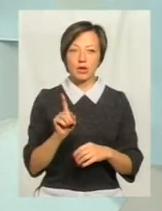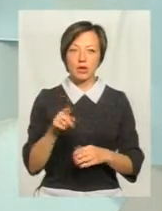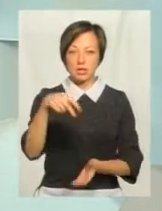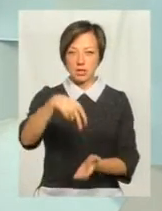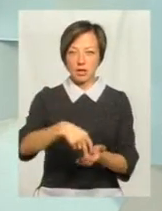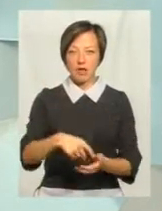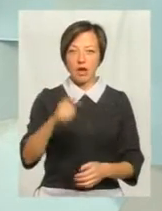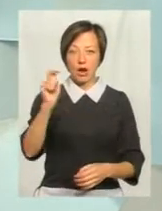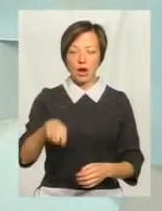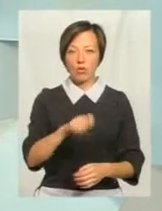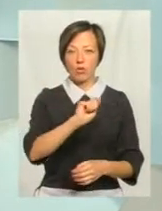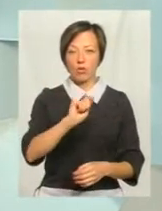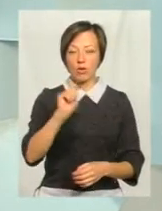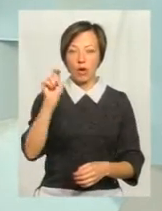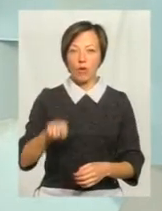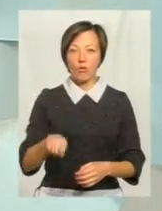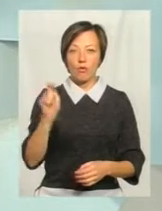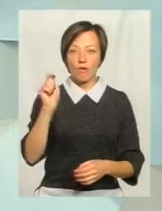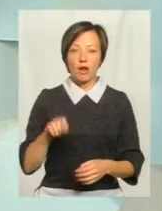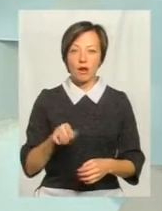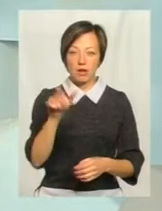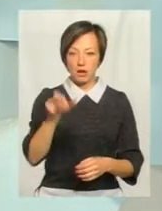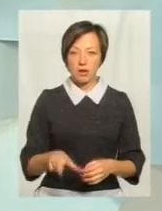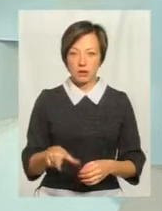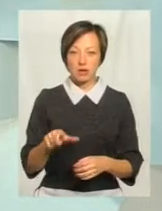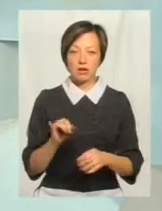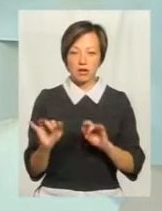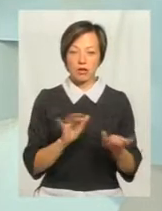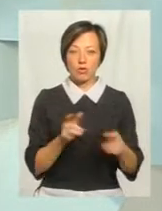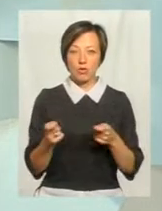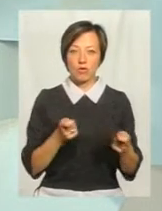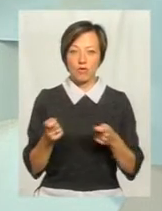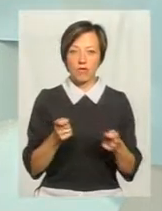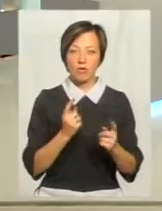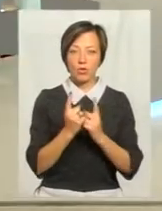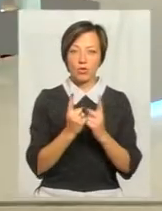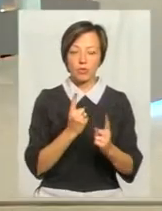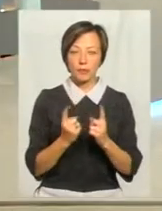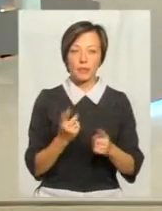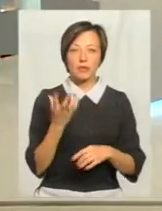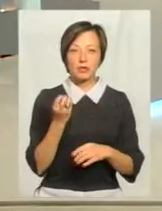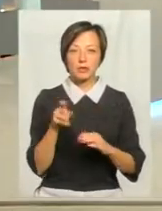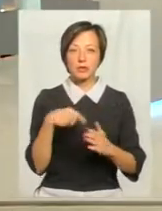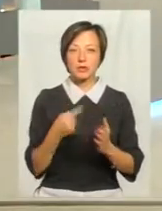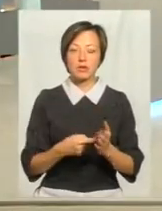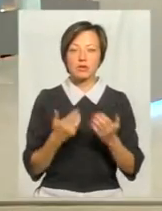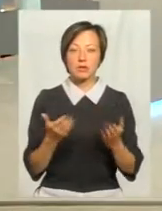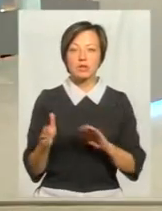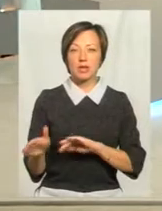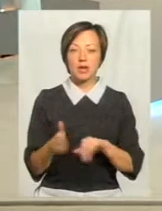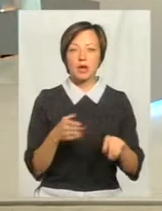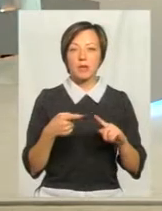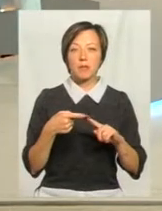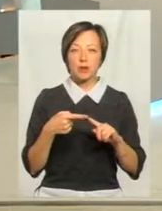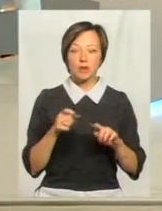регулювальник, відрегулював там рух і тоді вже. От про регулювальника зараз ще вас запитають, пане Юрію. Ну, на перше,